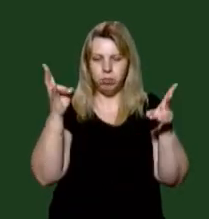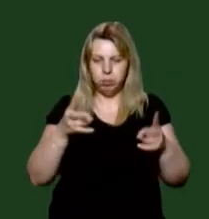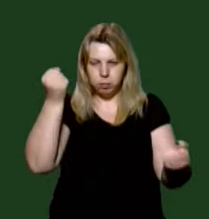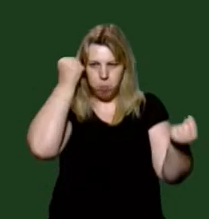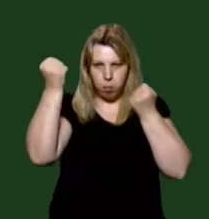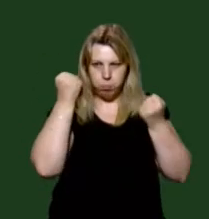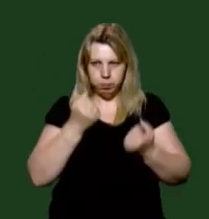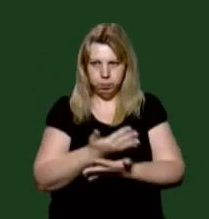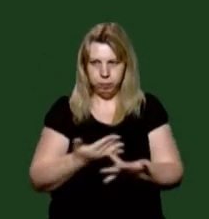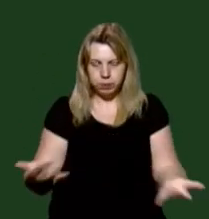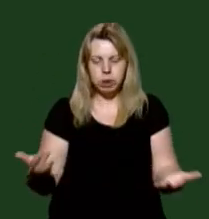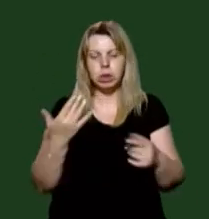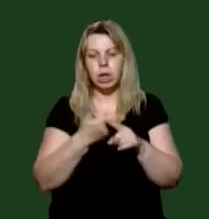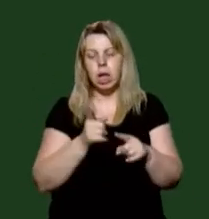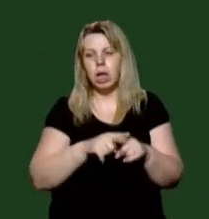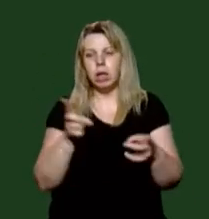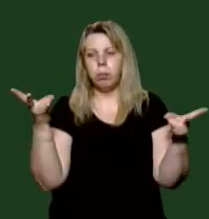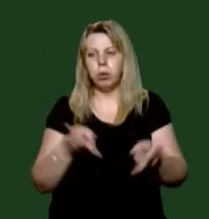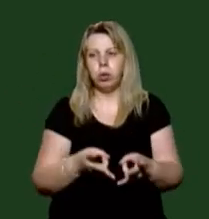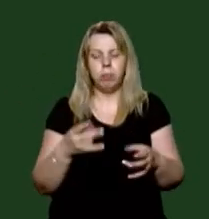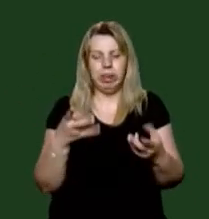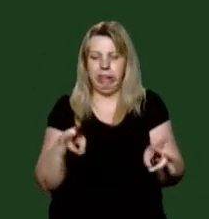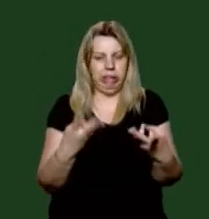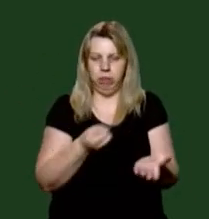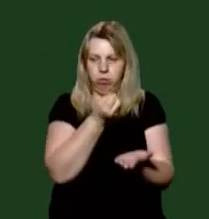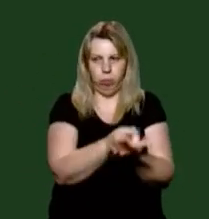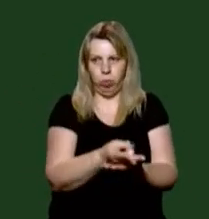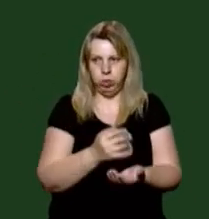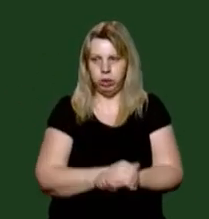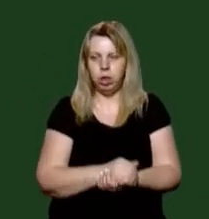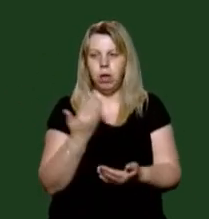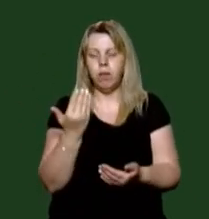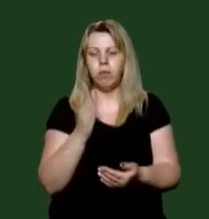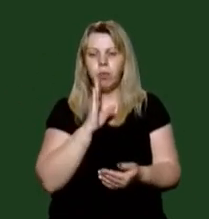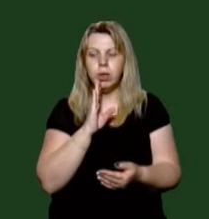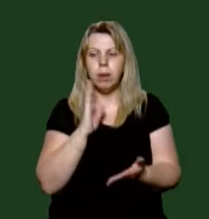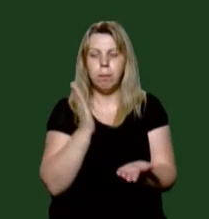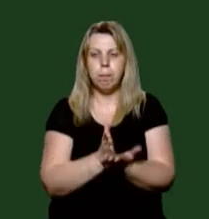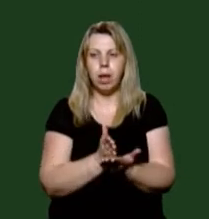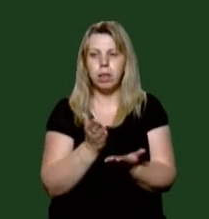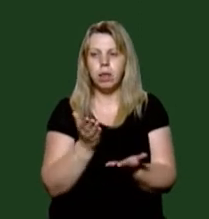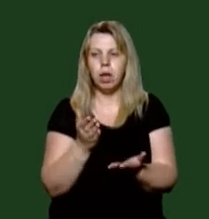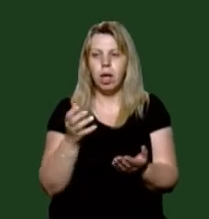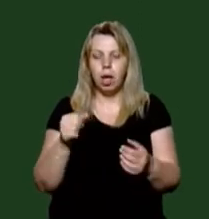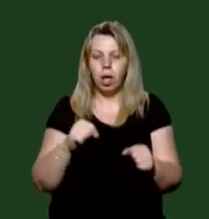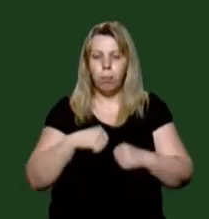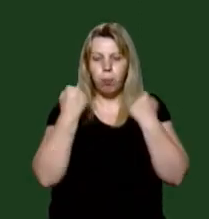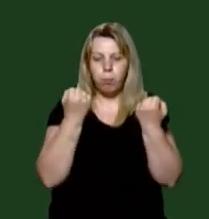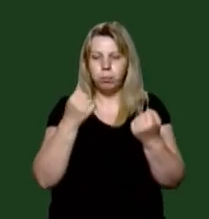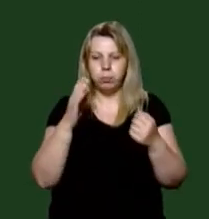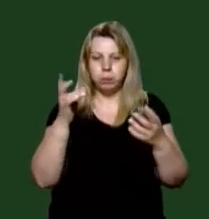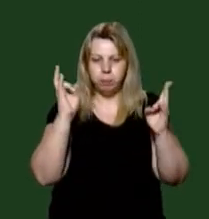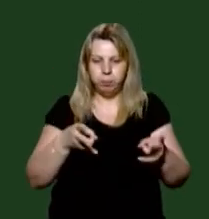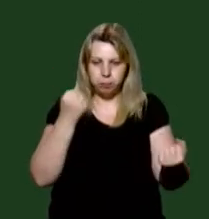мягких канин. І він не потребував стаціонарного лікування. Вона має пробої крісових суглобів,